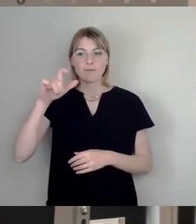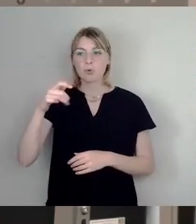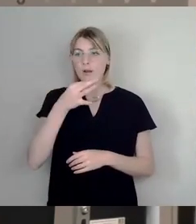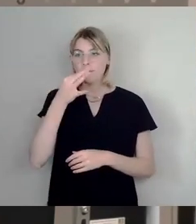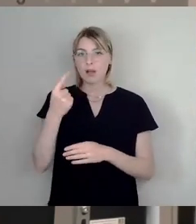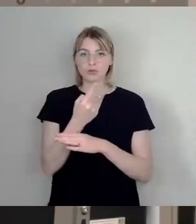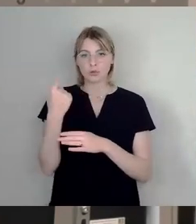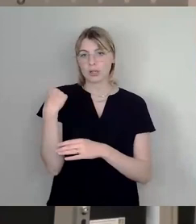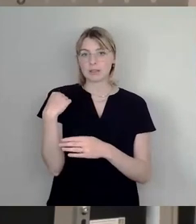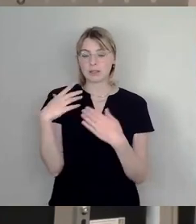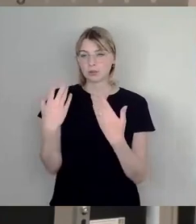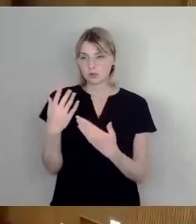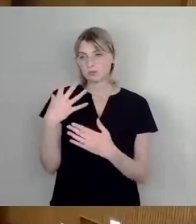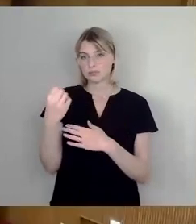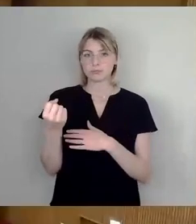Zustimmung zur Ergänzung. Vielen Dank.